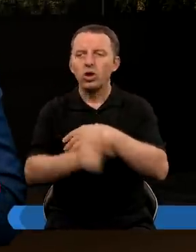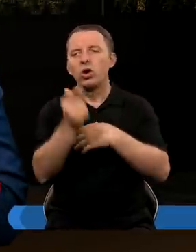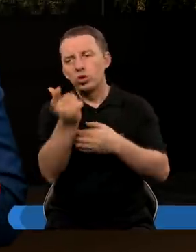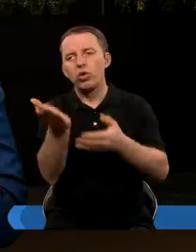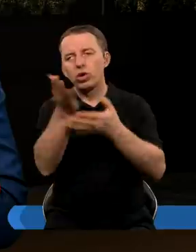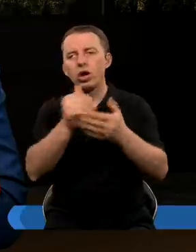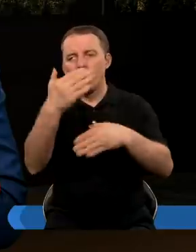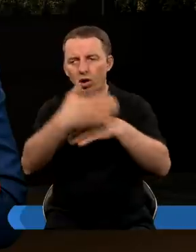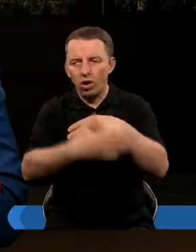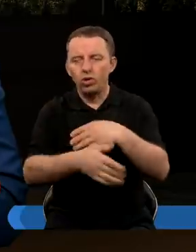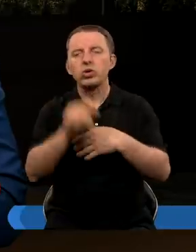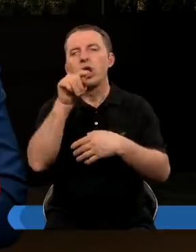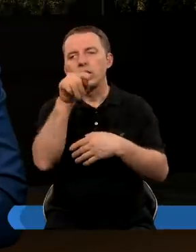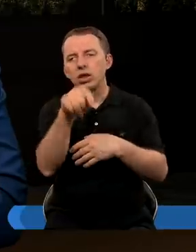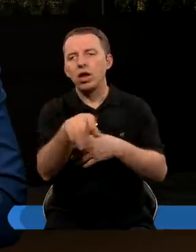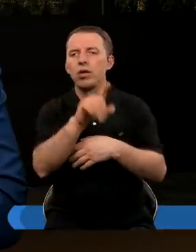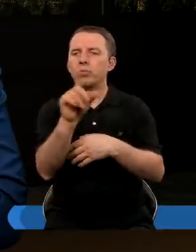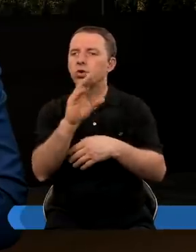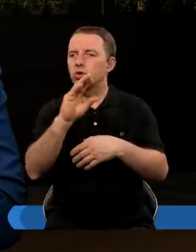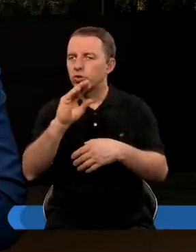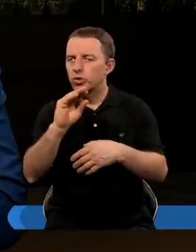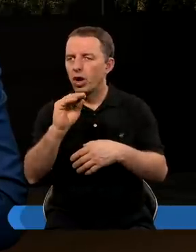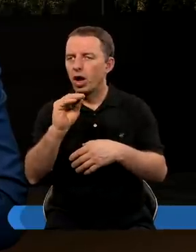rozdział kończy się tym, że...